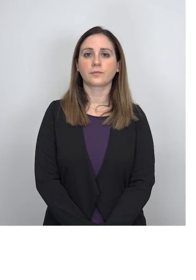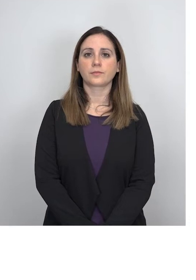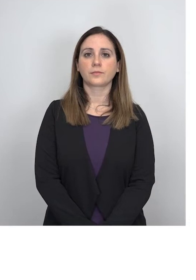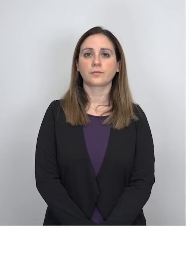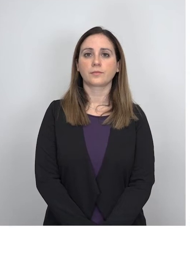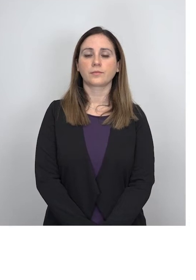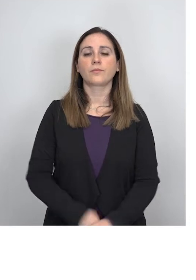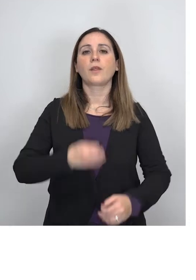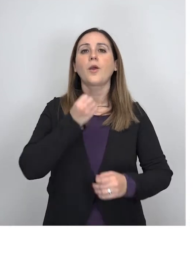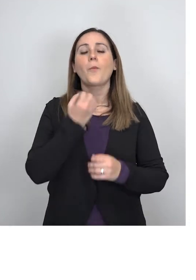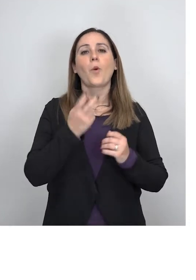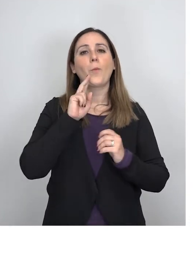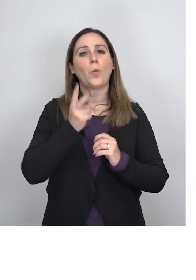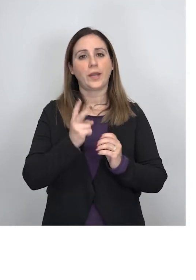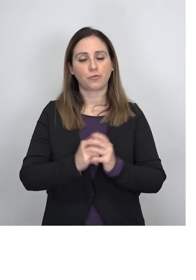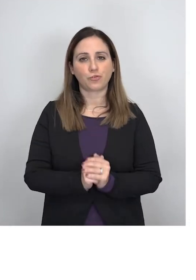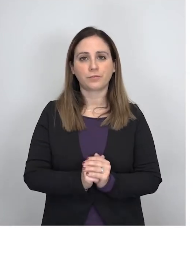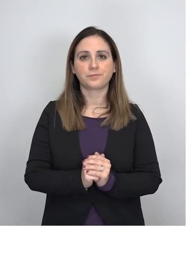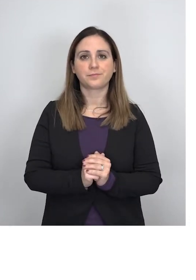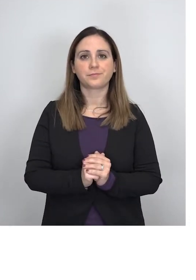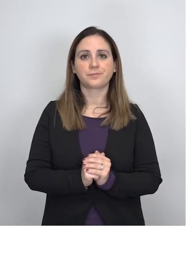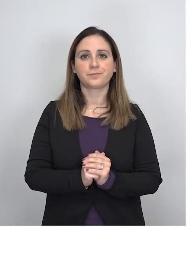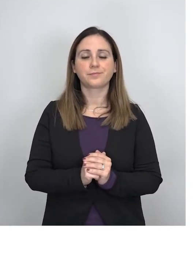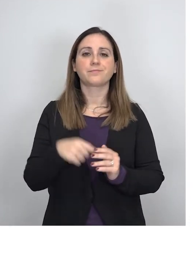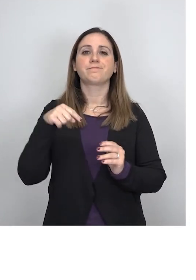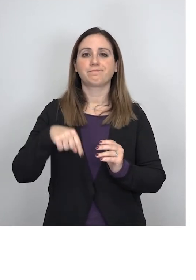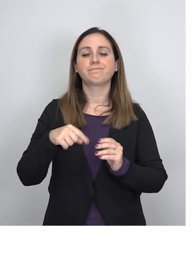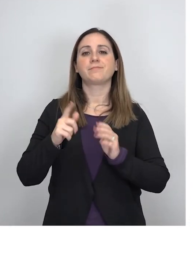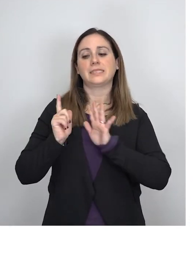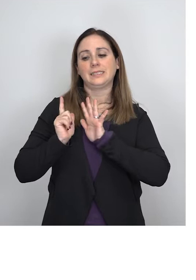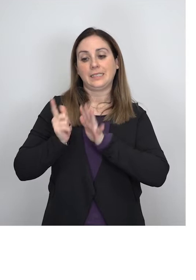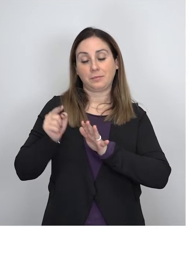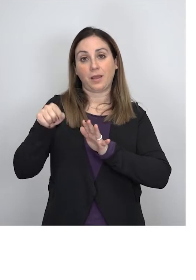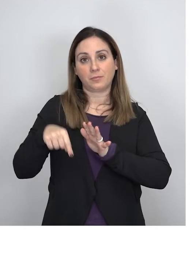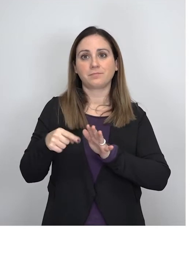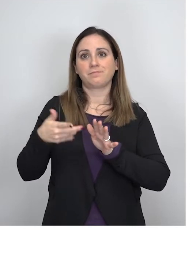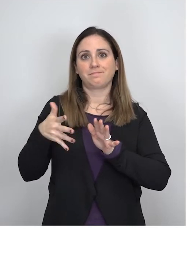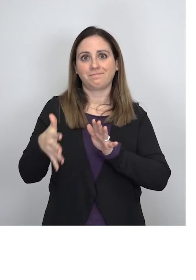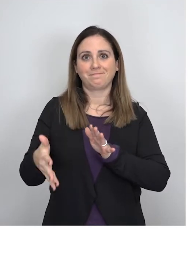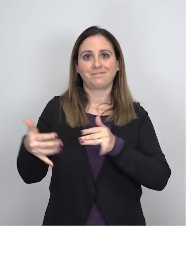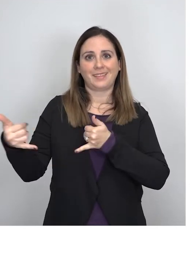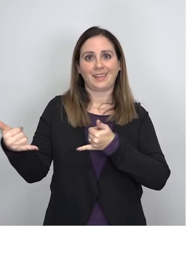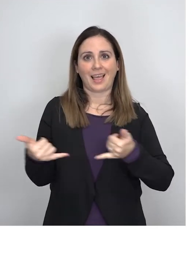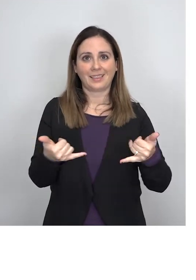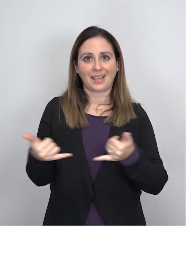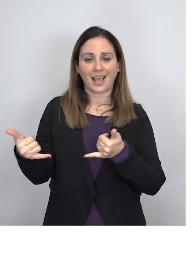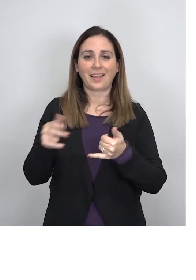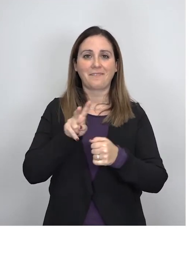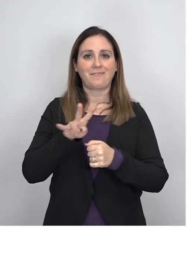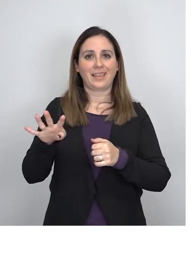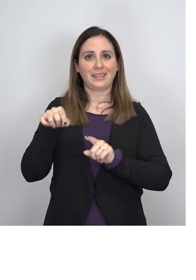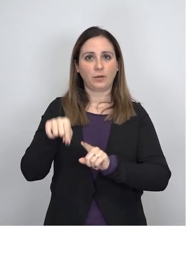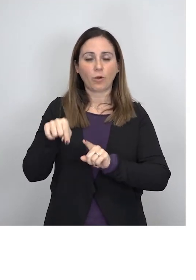Buon pomeriggio, ci troviamo anche questa settimana alla vigilia di Natale a fare il punto settimanale